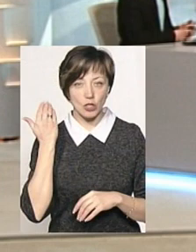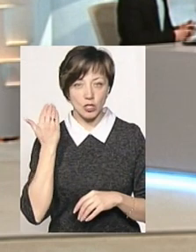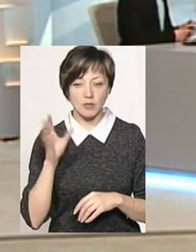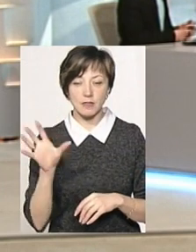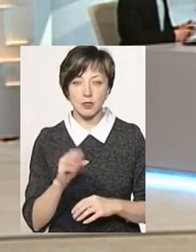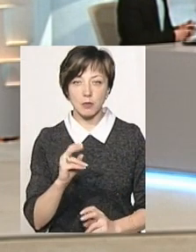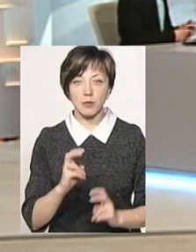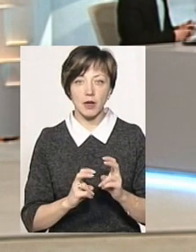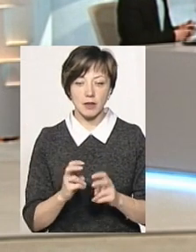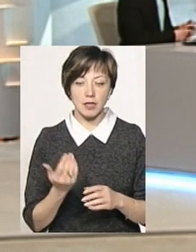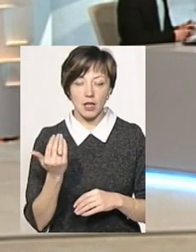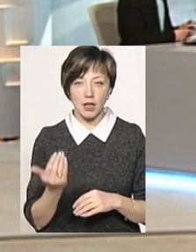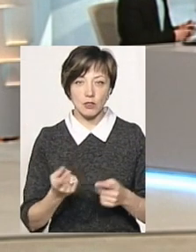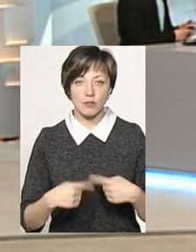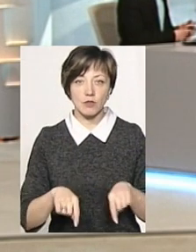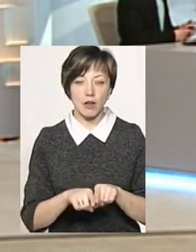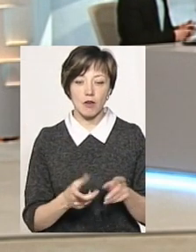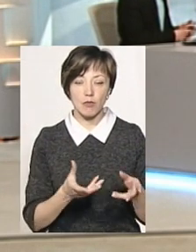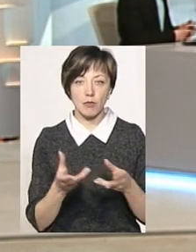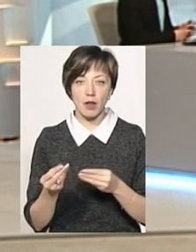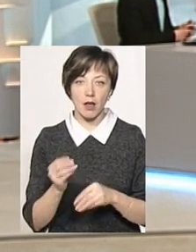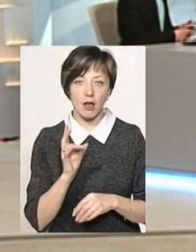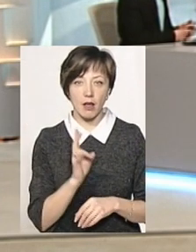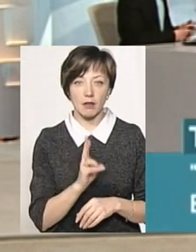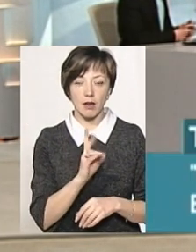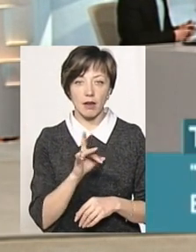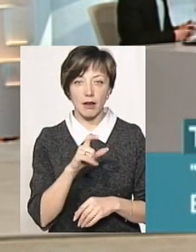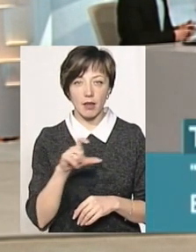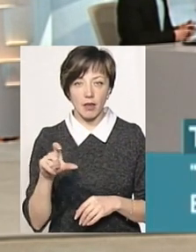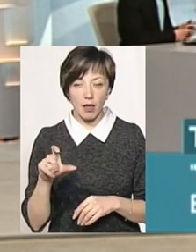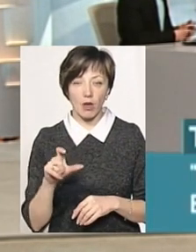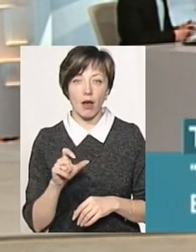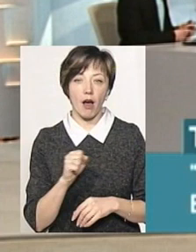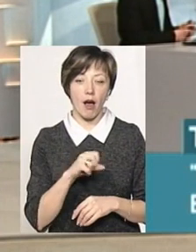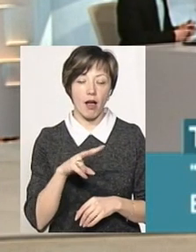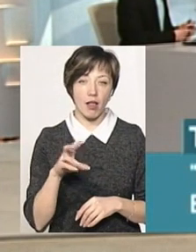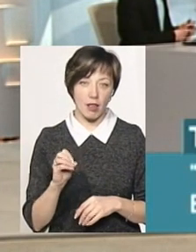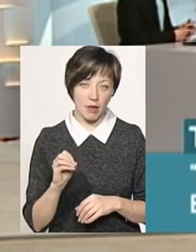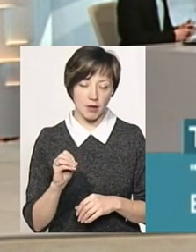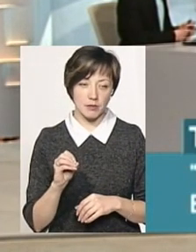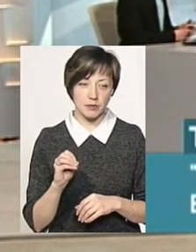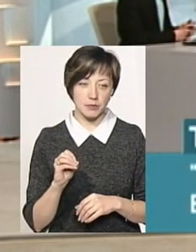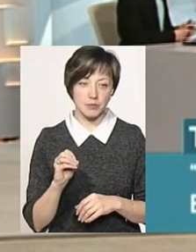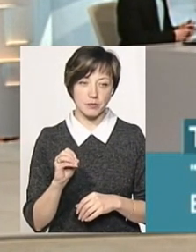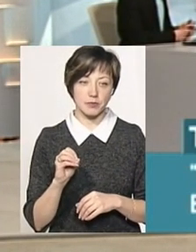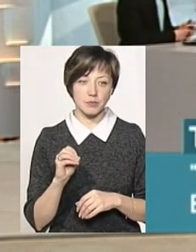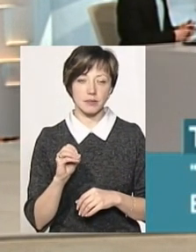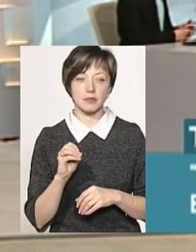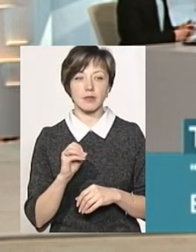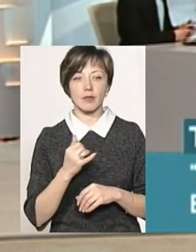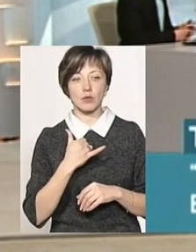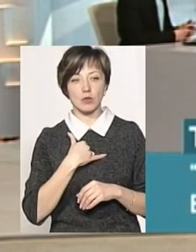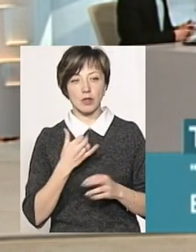Раніше всі підприємства належали до сфери впливу НКРЄКП, але вже в